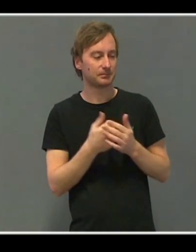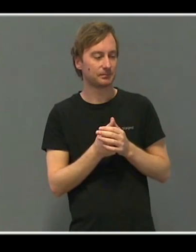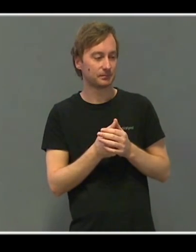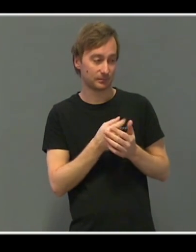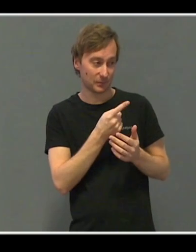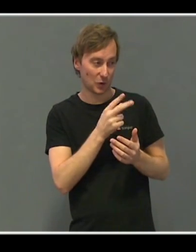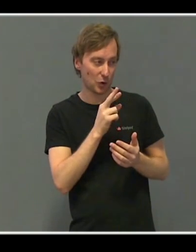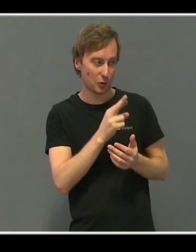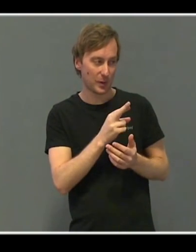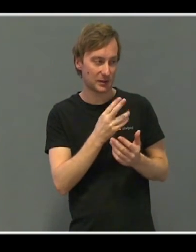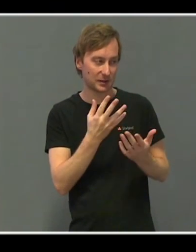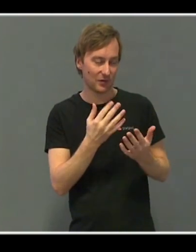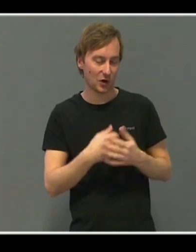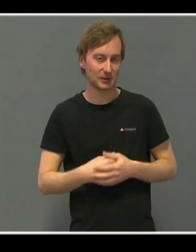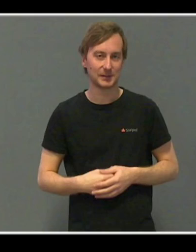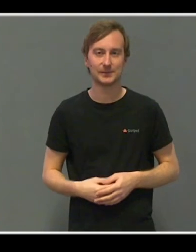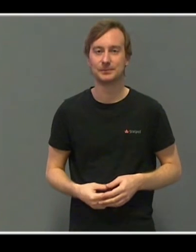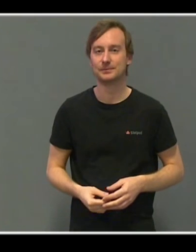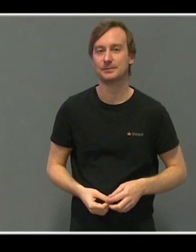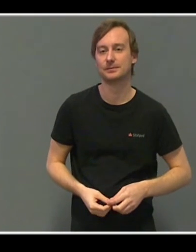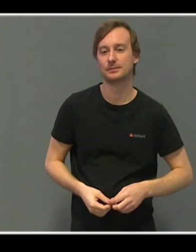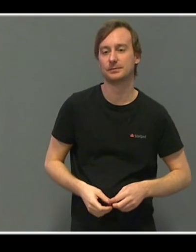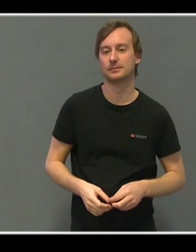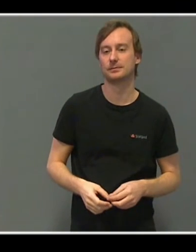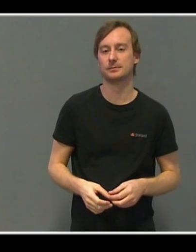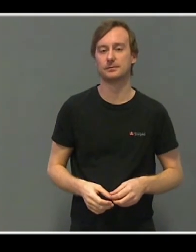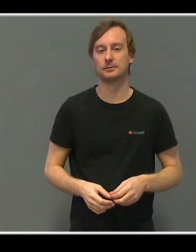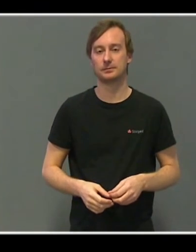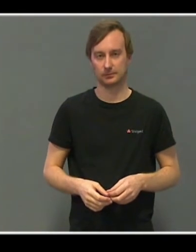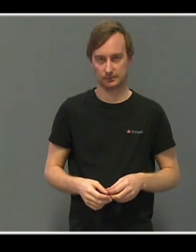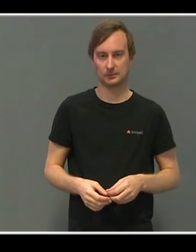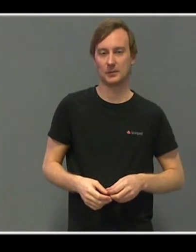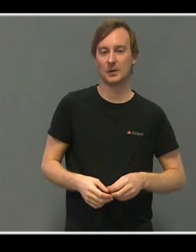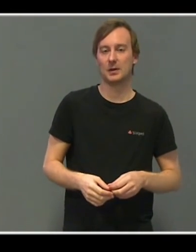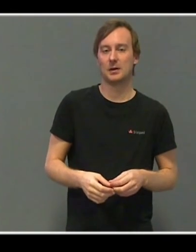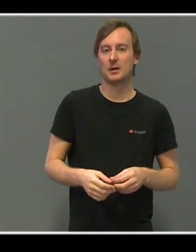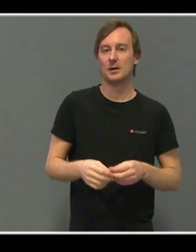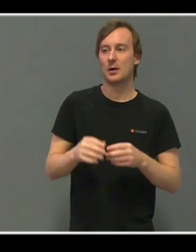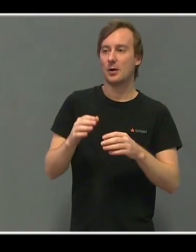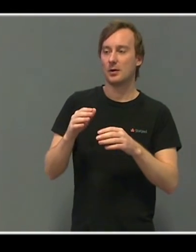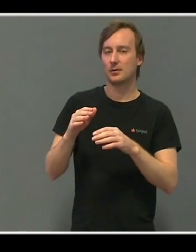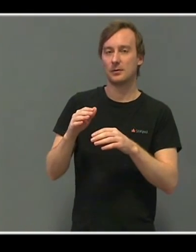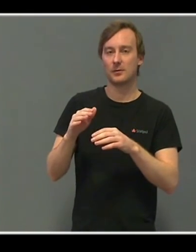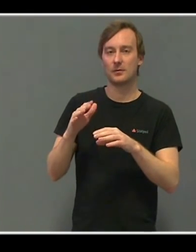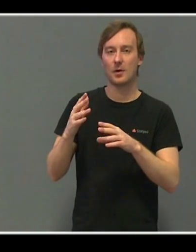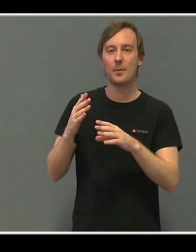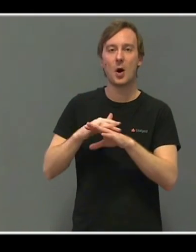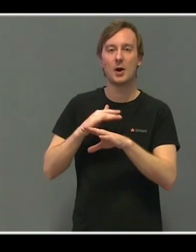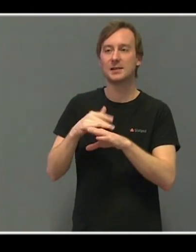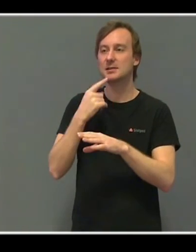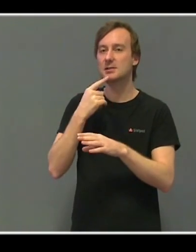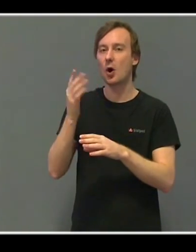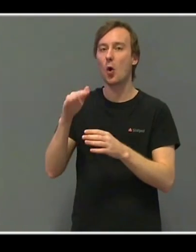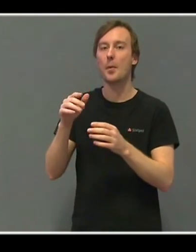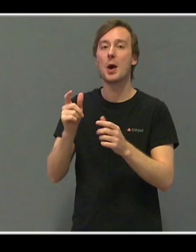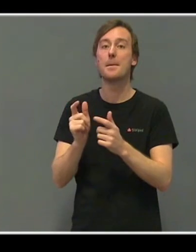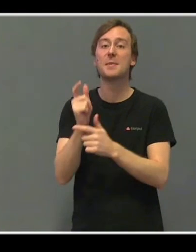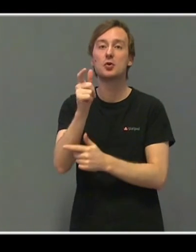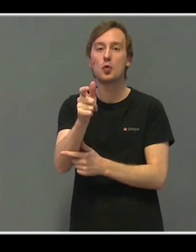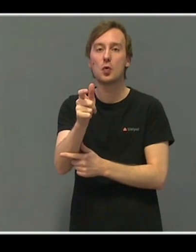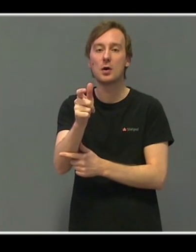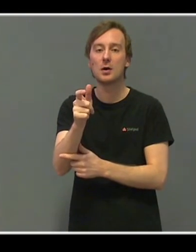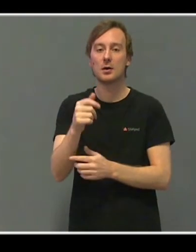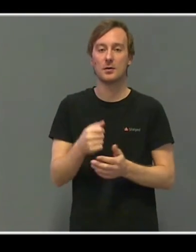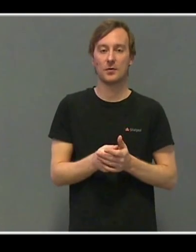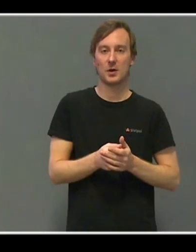starte med deg, Robert, har du en oppfordring? Jeg vil bruke det som Maren nå svarte som en bro. Fordi jeg er ikke sikker på at premisset i spørsmålet